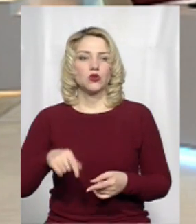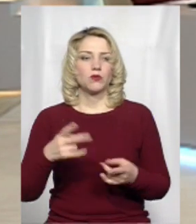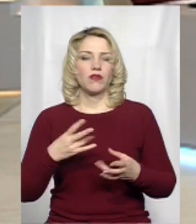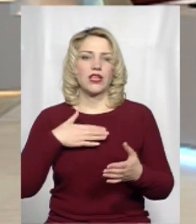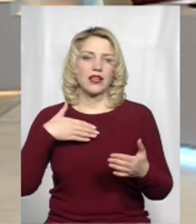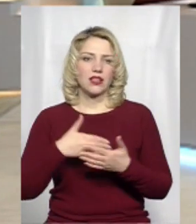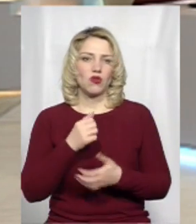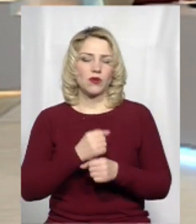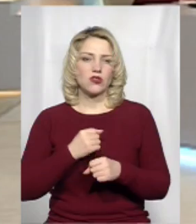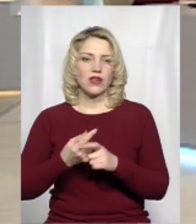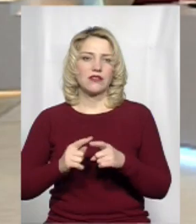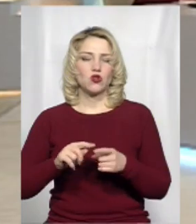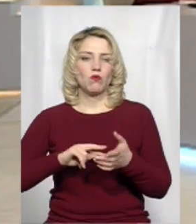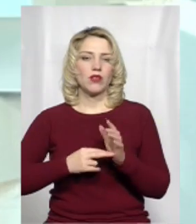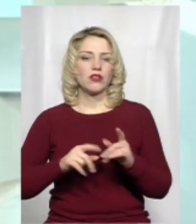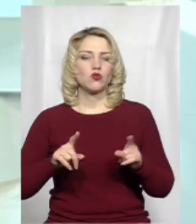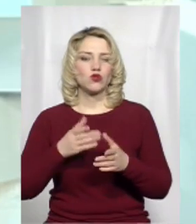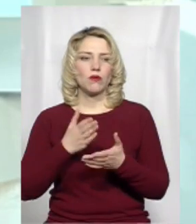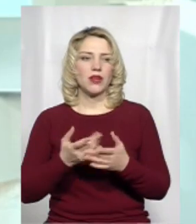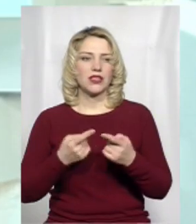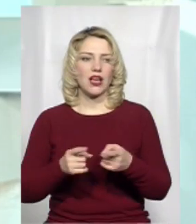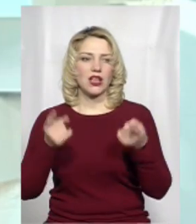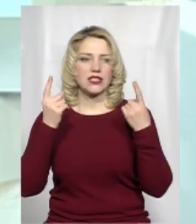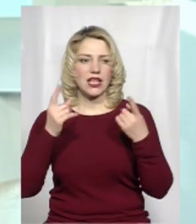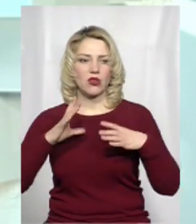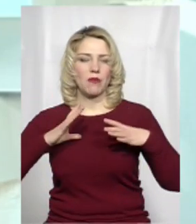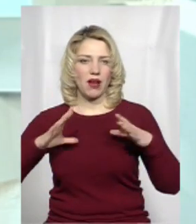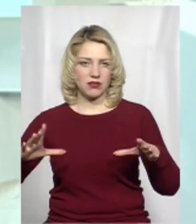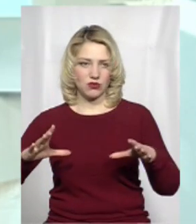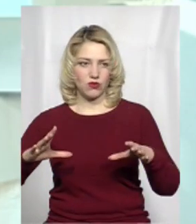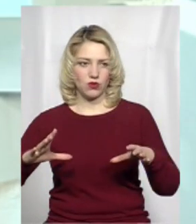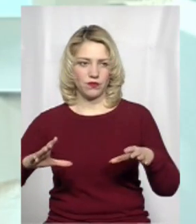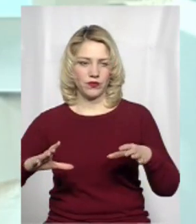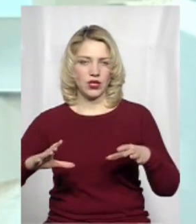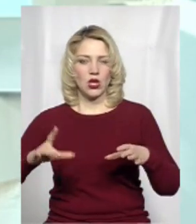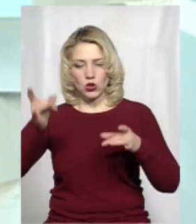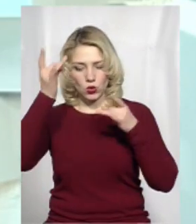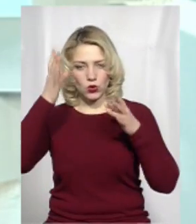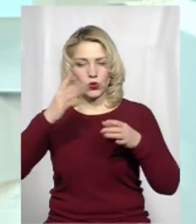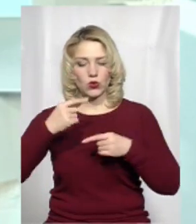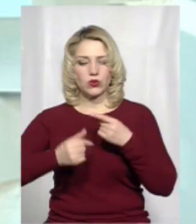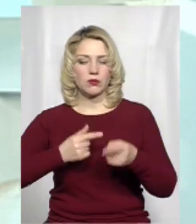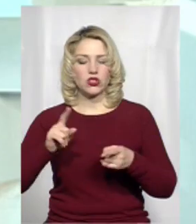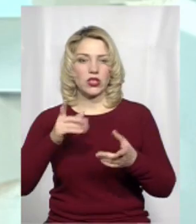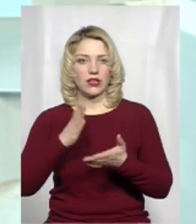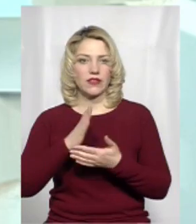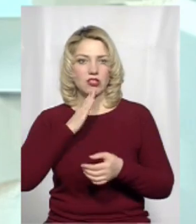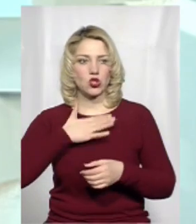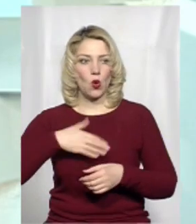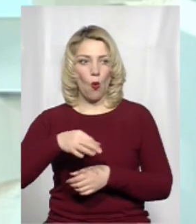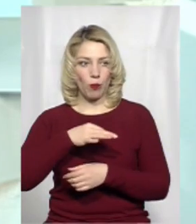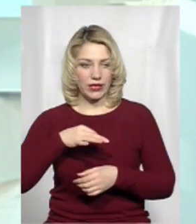активніше працювати у цьому плані, тому що маючи те колосальне багатство з культурної спадщини, яке в нас в області,